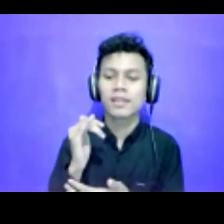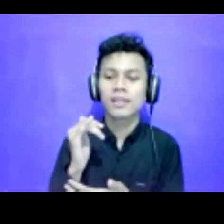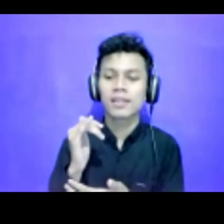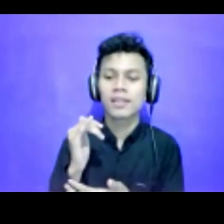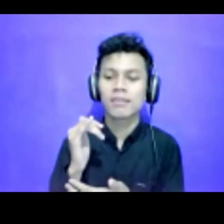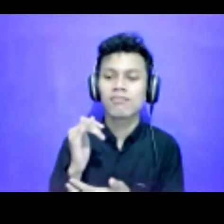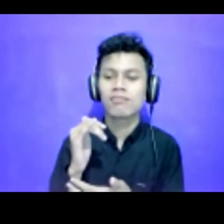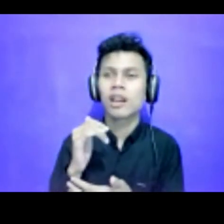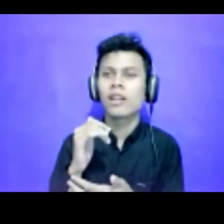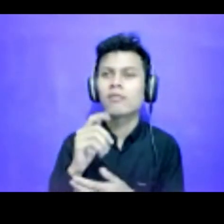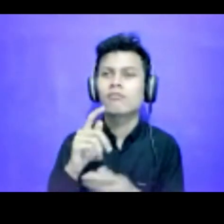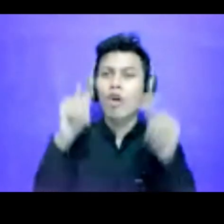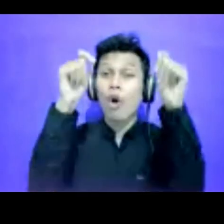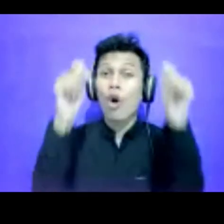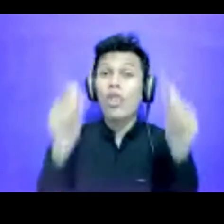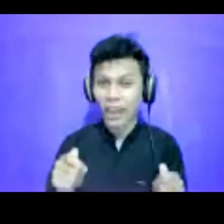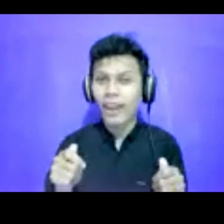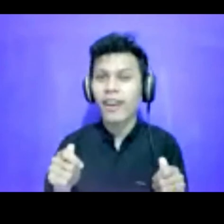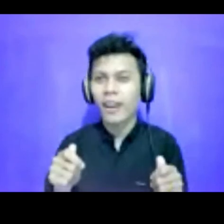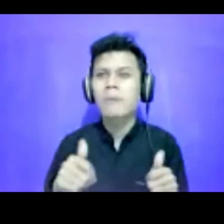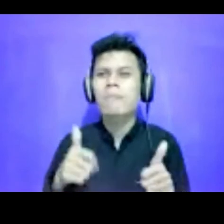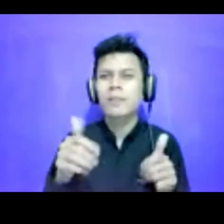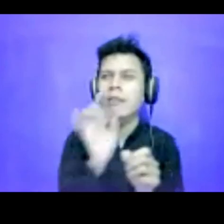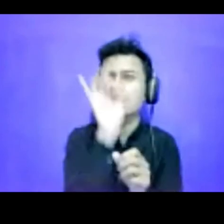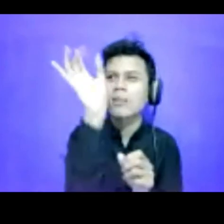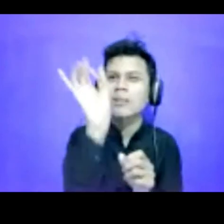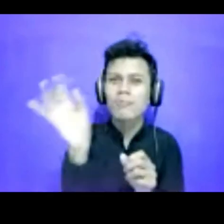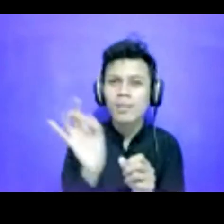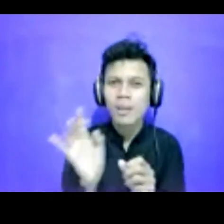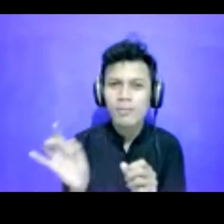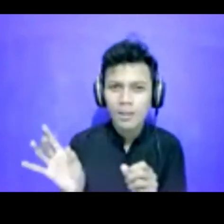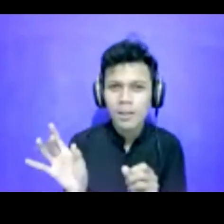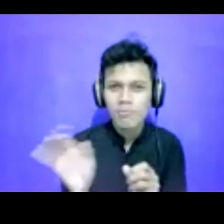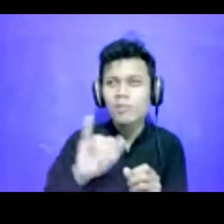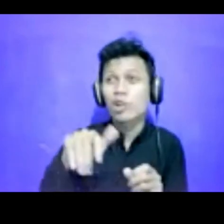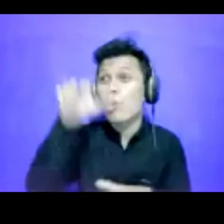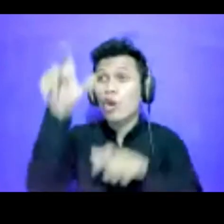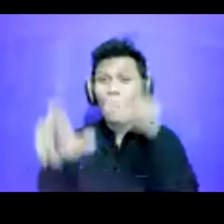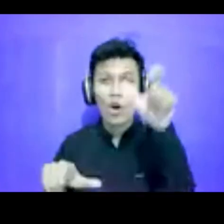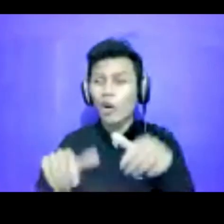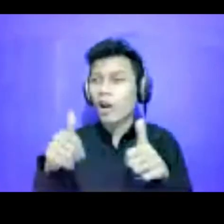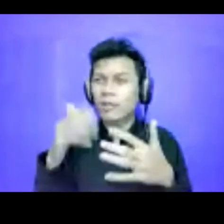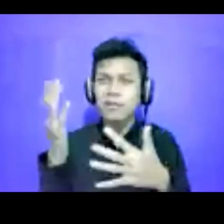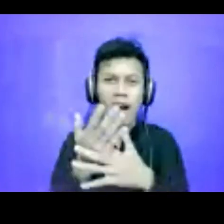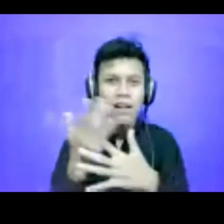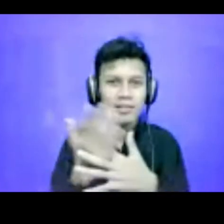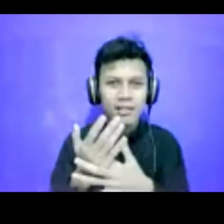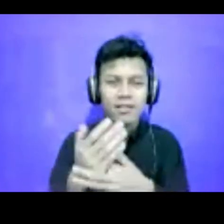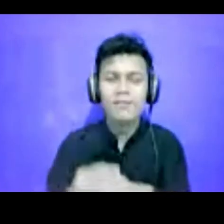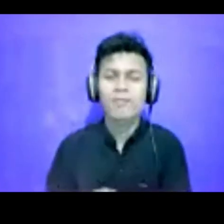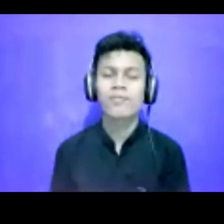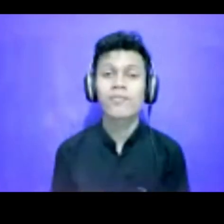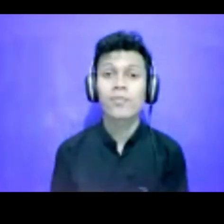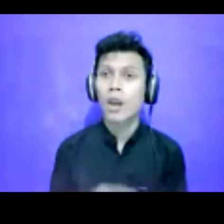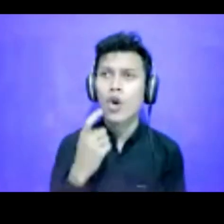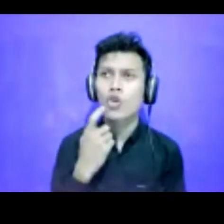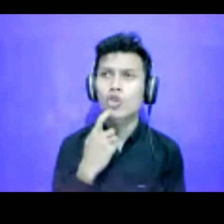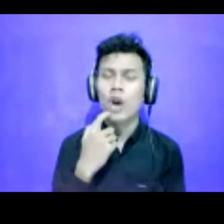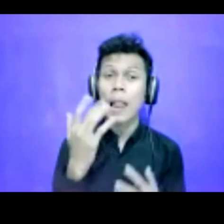kontennya variatif gitu ya, dan bisa lebih diakses banyak orang gitu. Nah, terkait aksesibilitas, sebenarnya, ya,